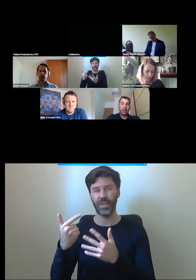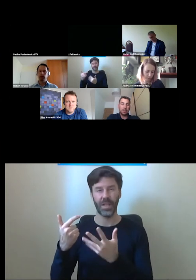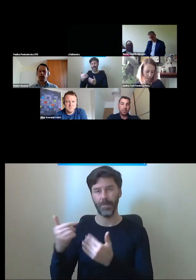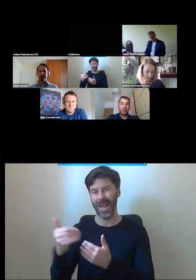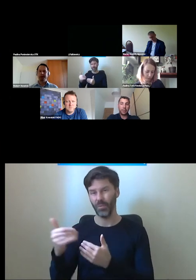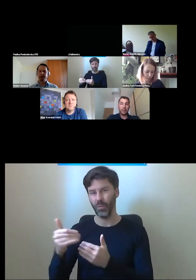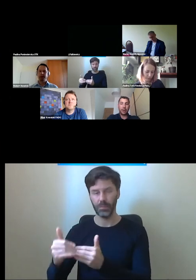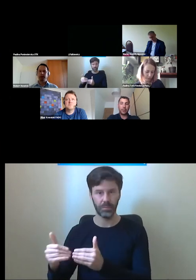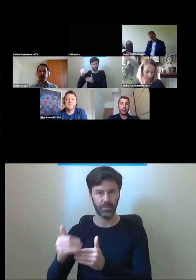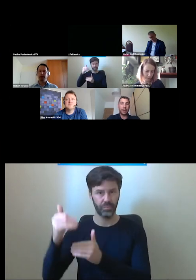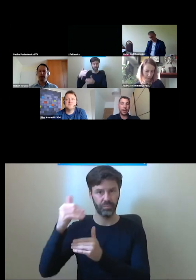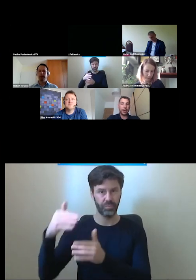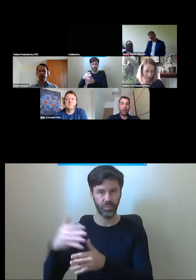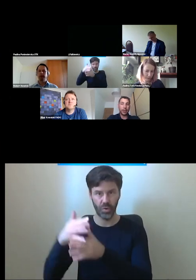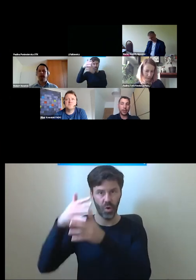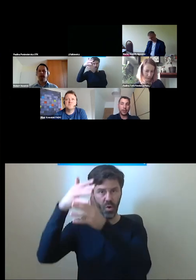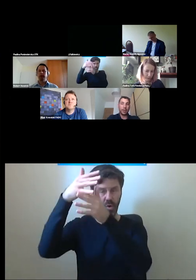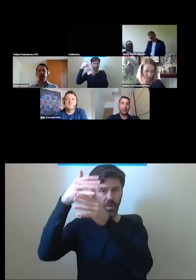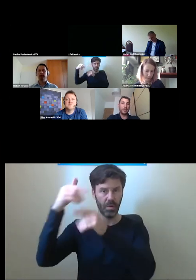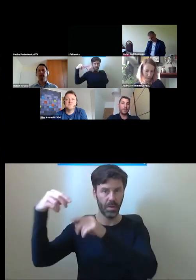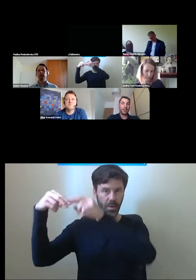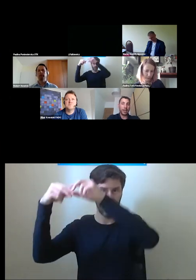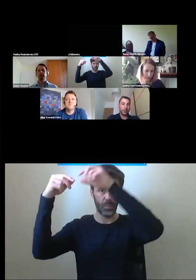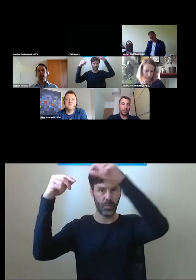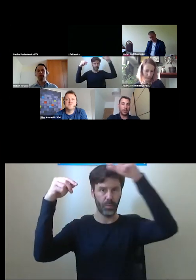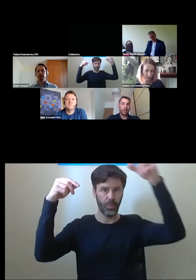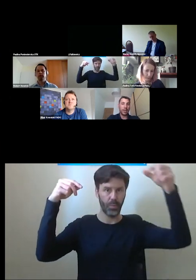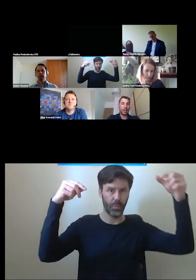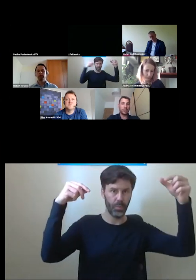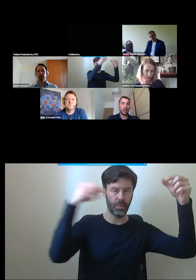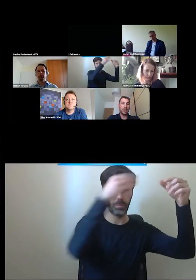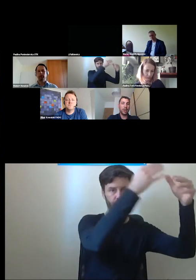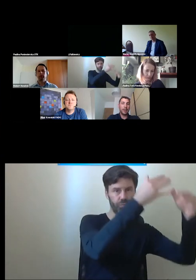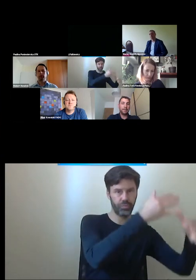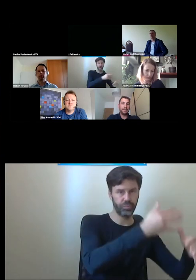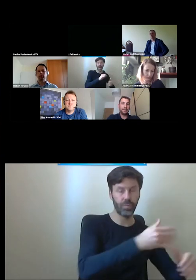nad obiekami kolejowymi również takie urządzenia,